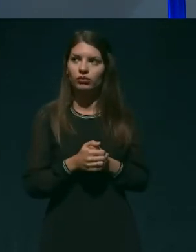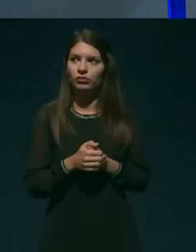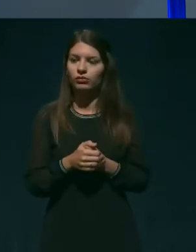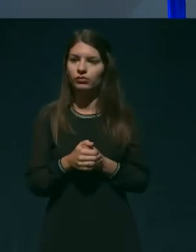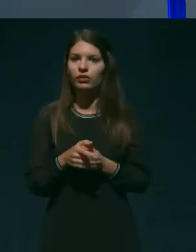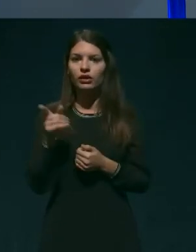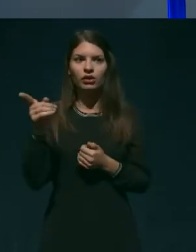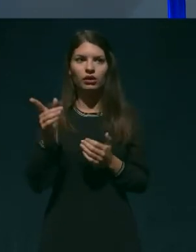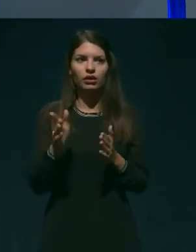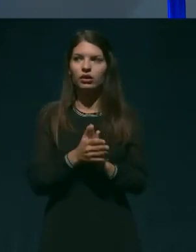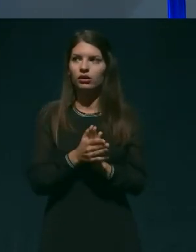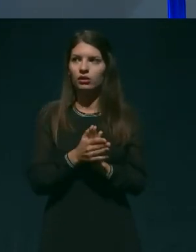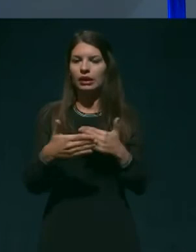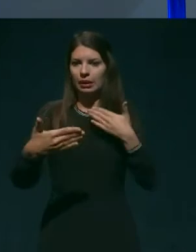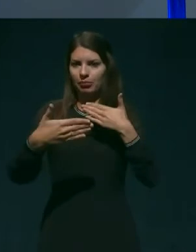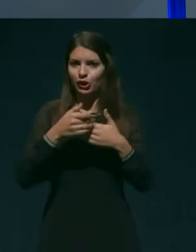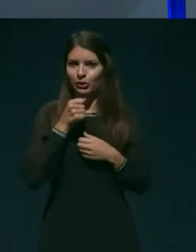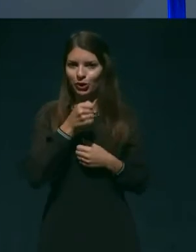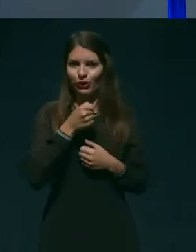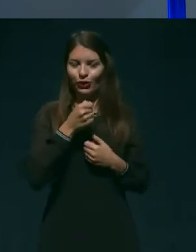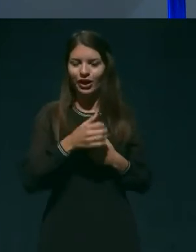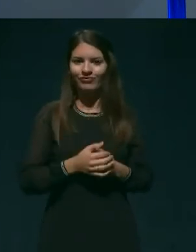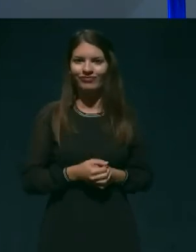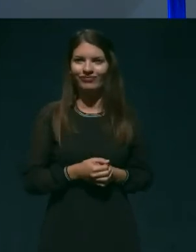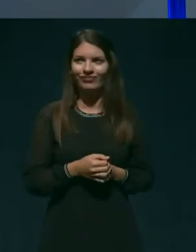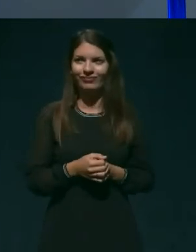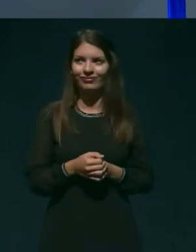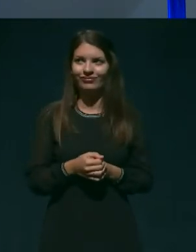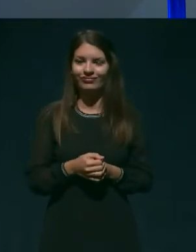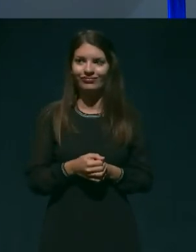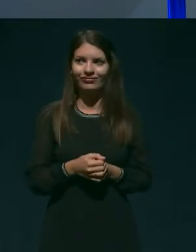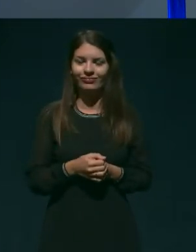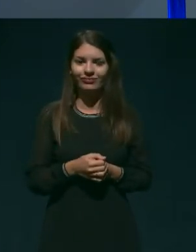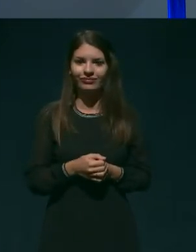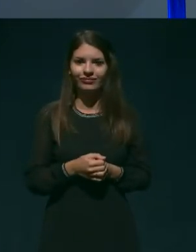časopisa dnevnik. Lahko stopite malo bliže? Bliže, mikrofonu.